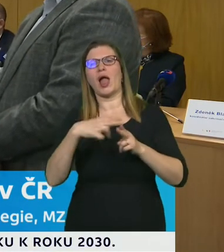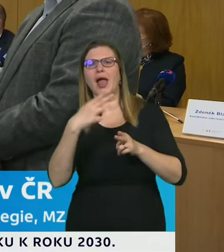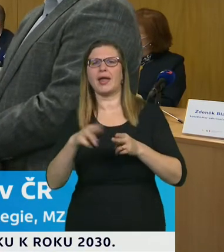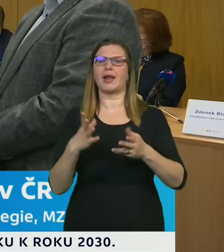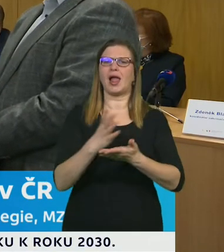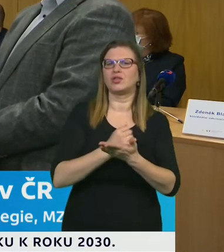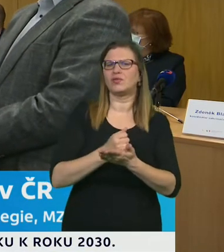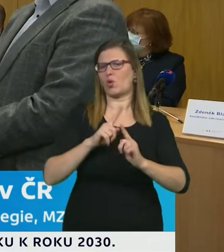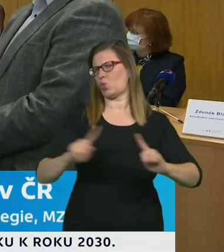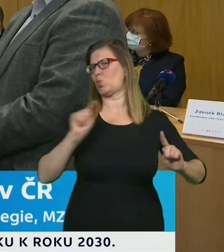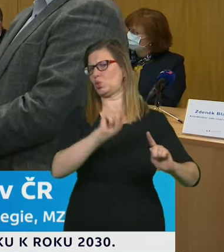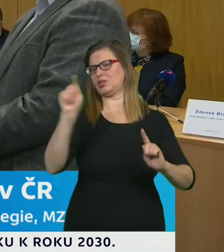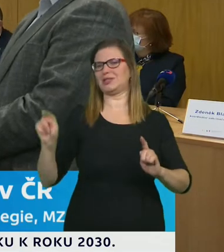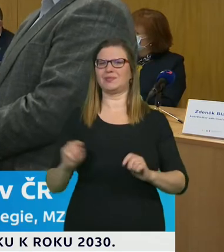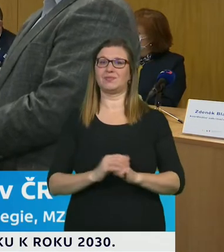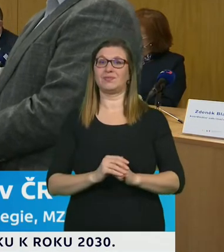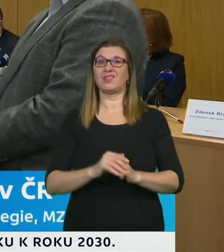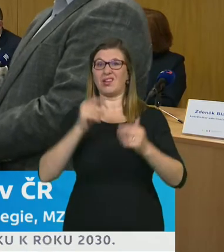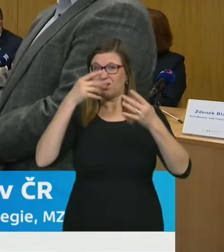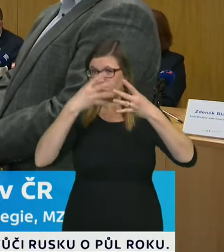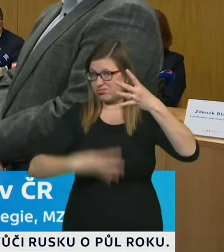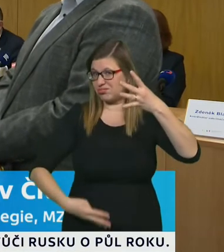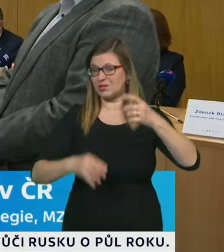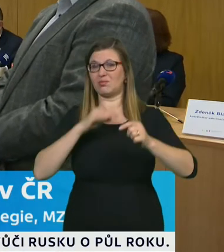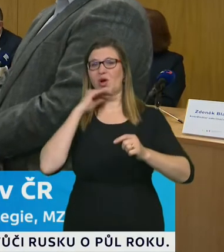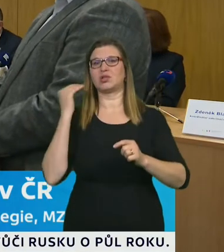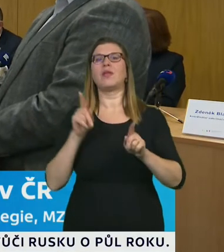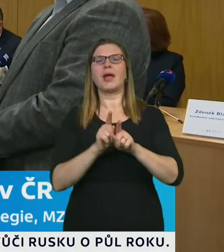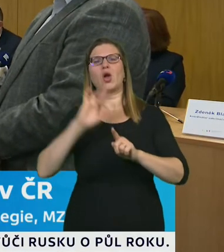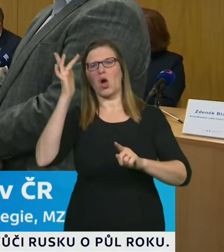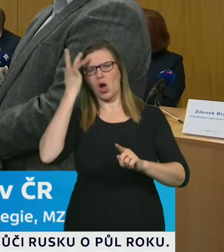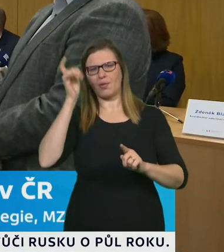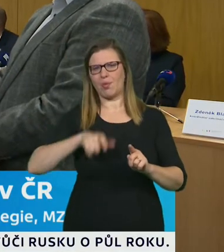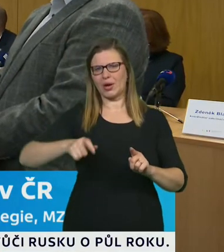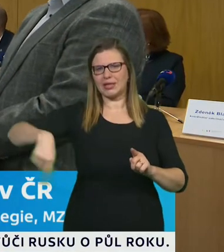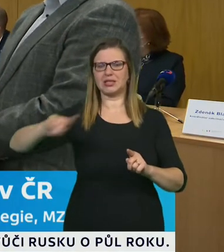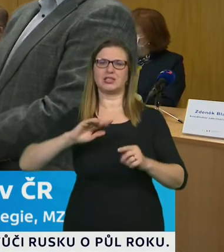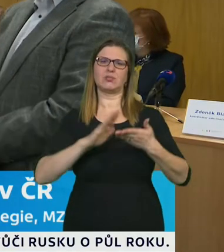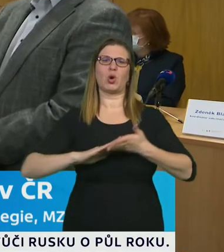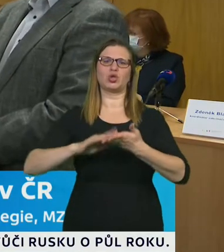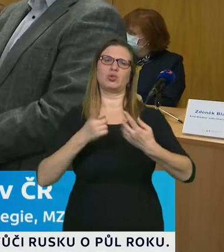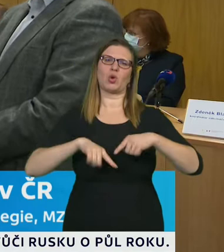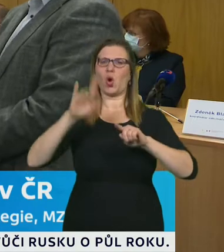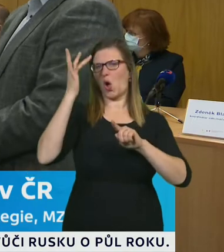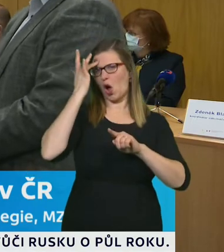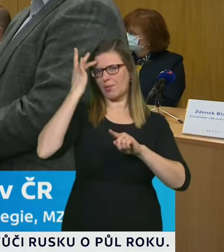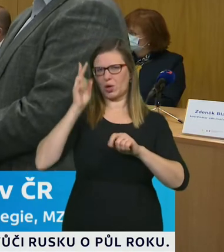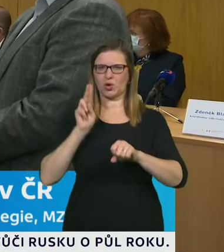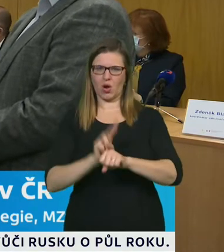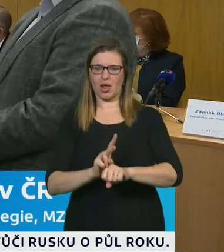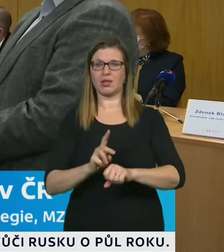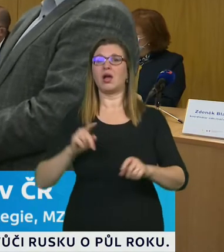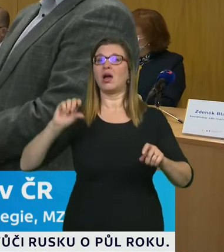podpory klinického týmu odborné společnosti a jsou to samozřejmě poskytovatele zdravotní péče ať už